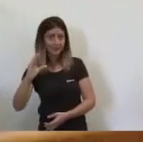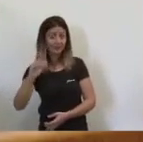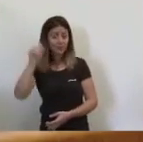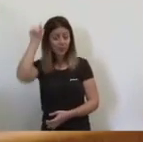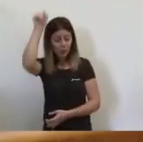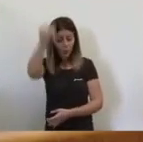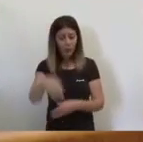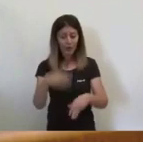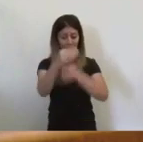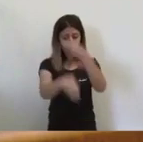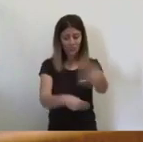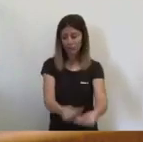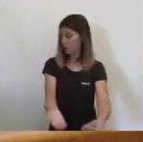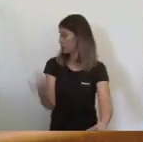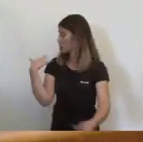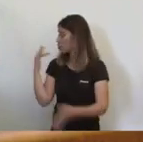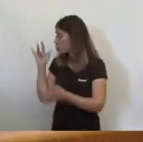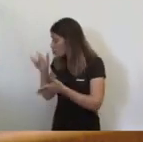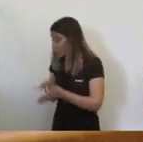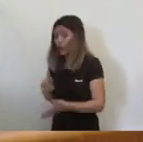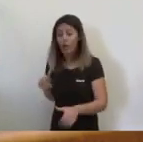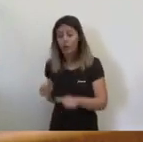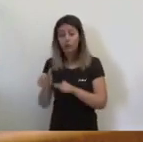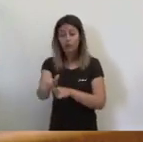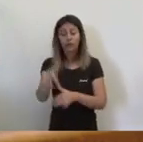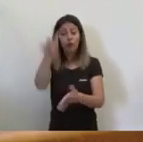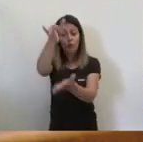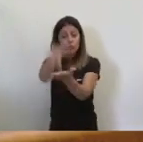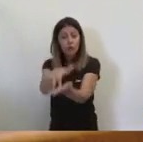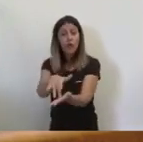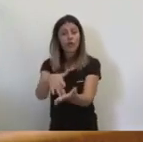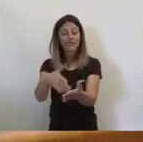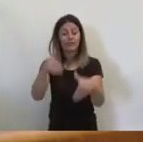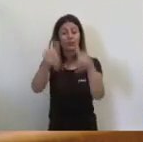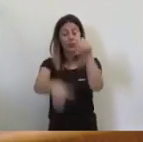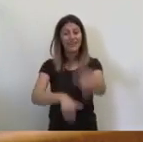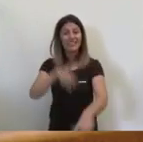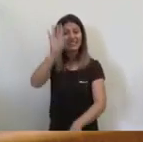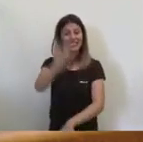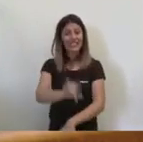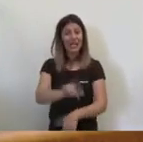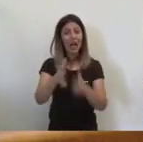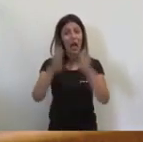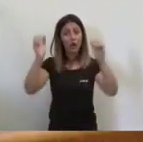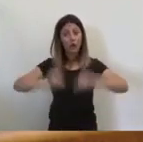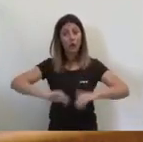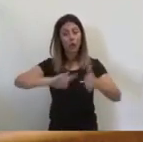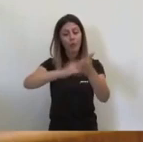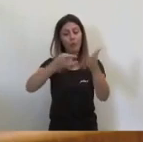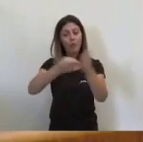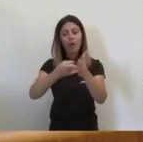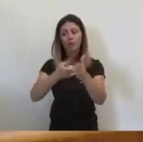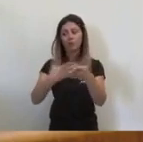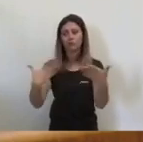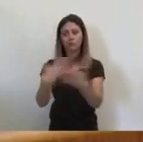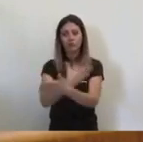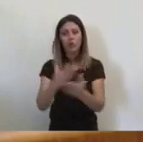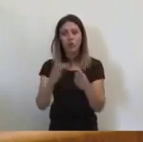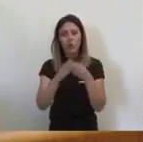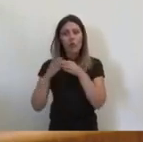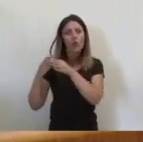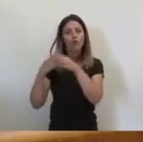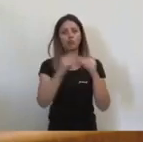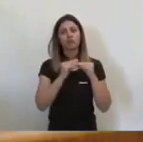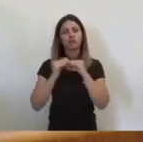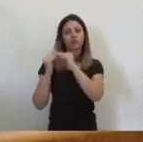anem a fer ací l'esquerra en la diputació i és votar sí i acordar un pla conjuntament que beneficia els pobles